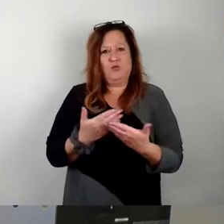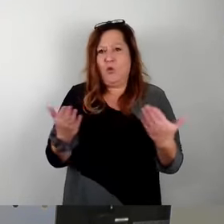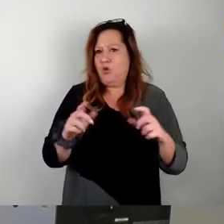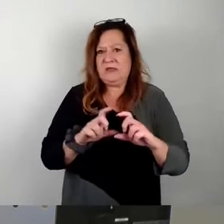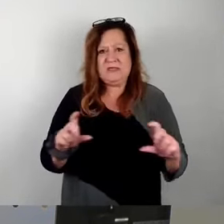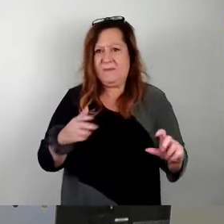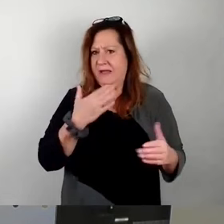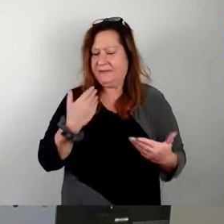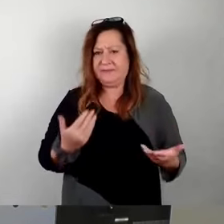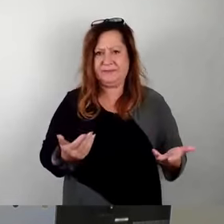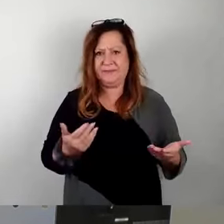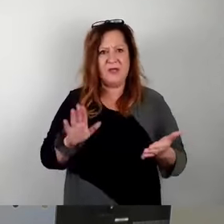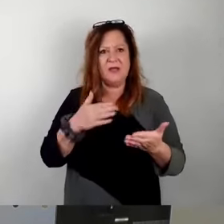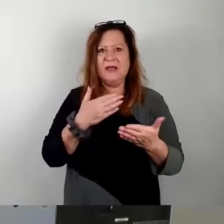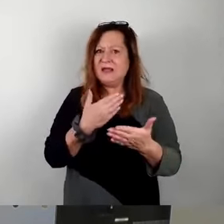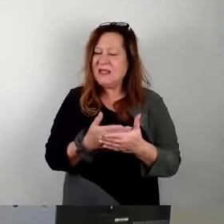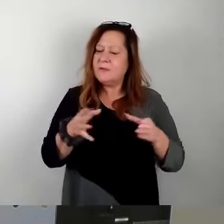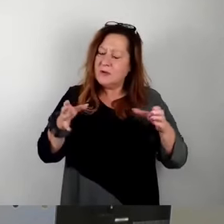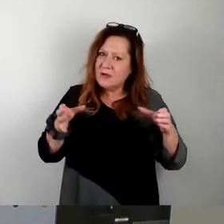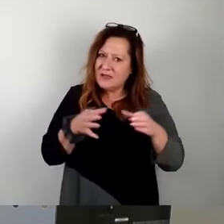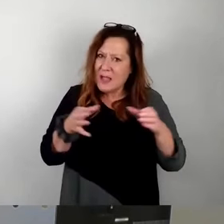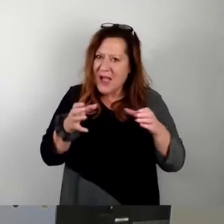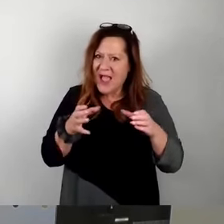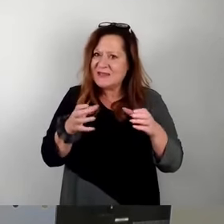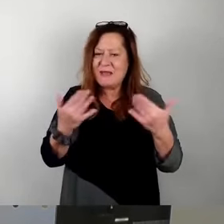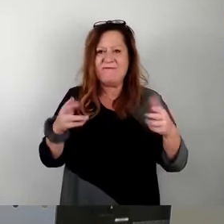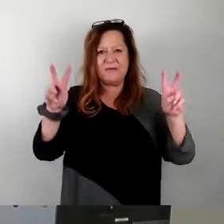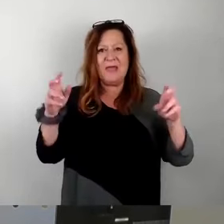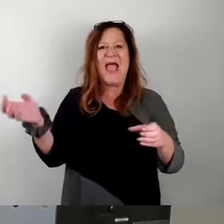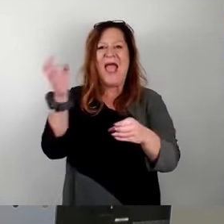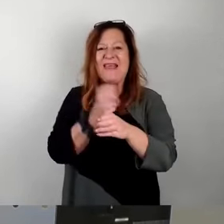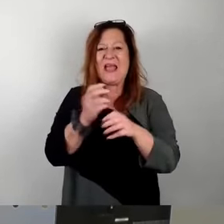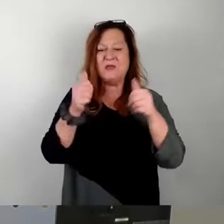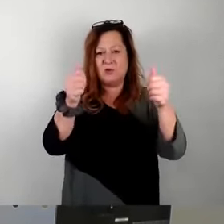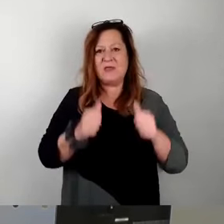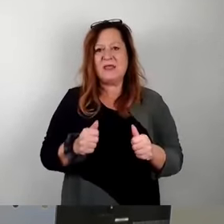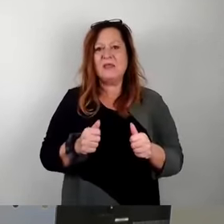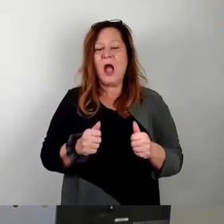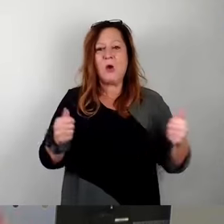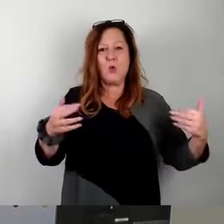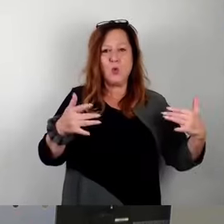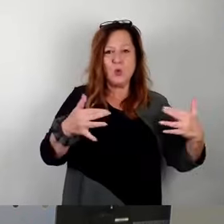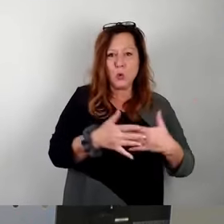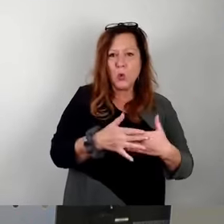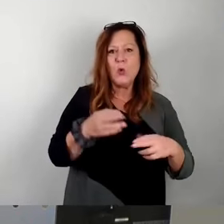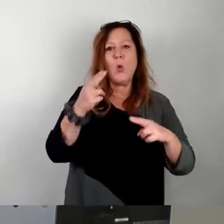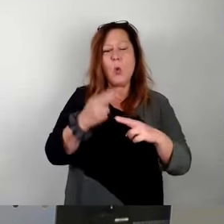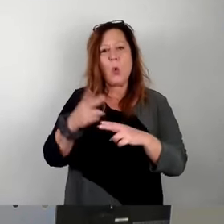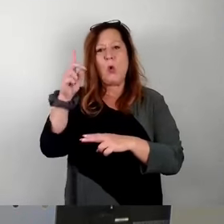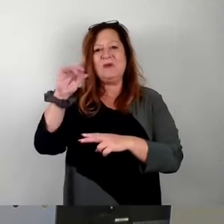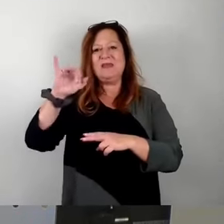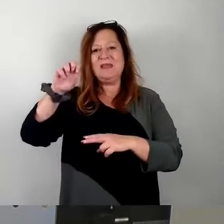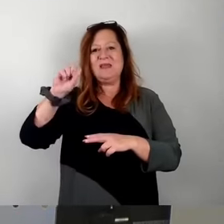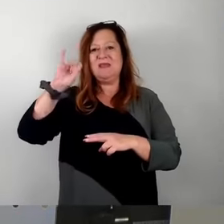den gemeinsamen Ersetzungsantrag von Grünen und Dissidenten, was ich quasi zur Abstimmungsgrundlage